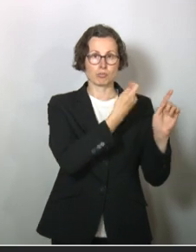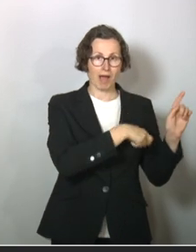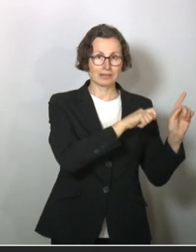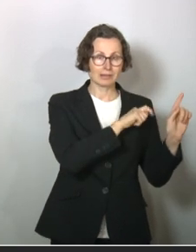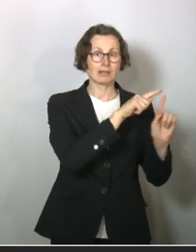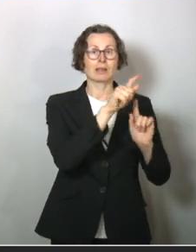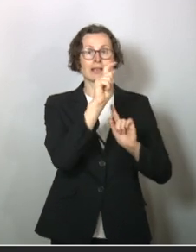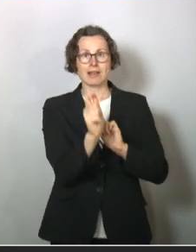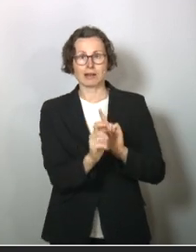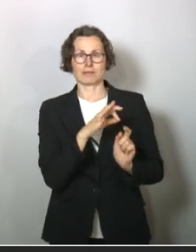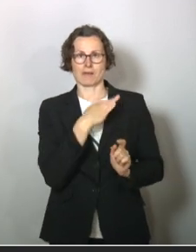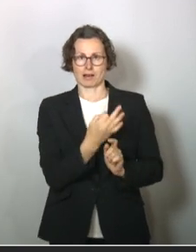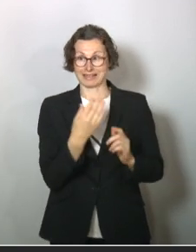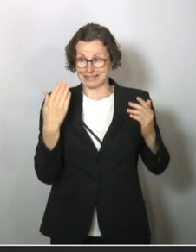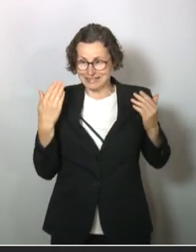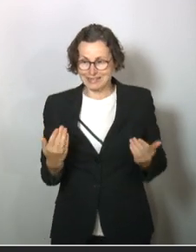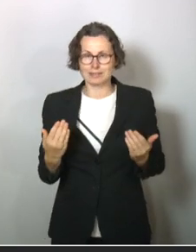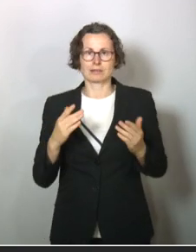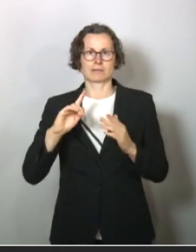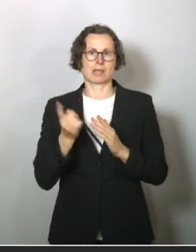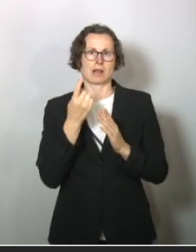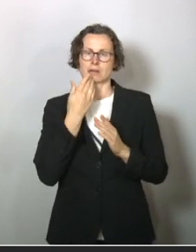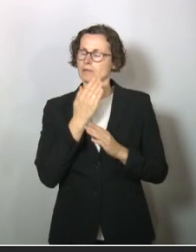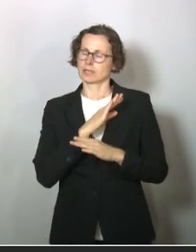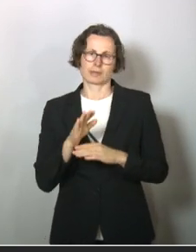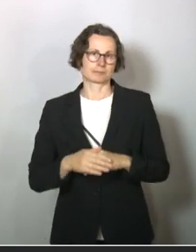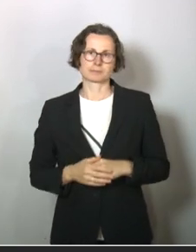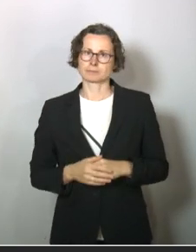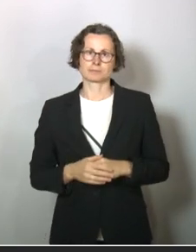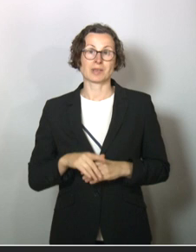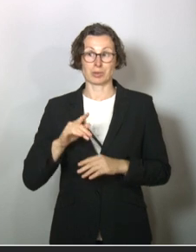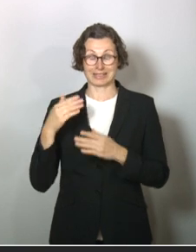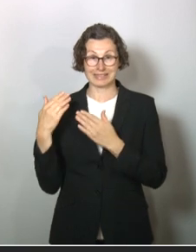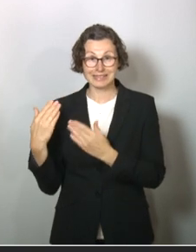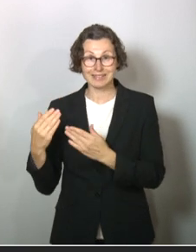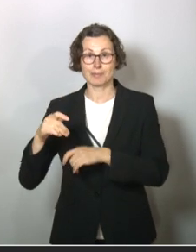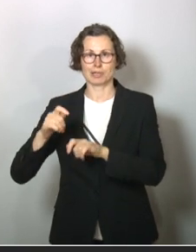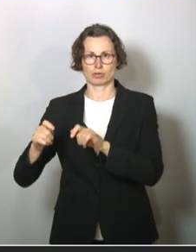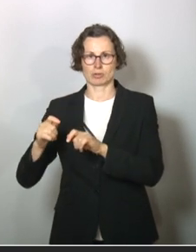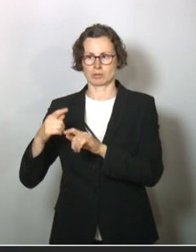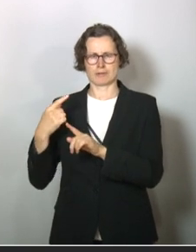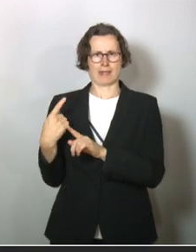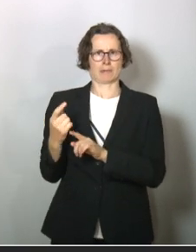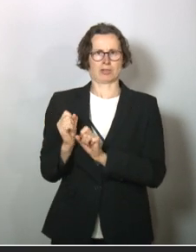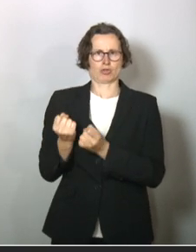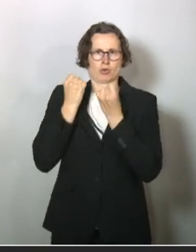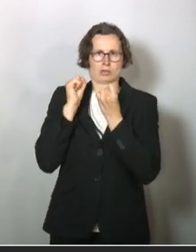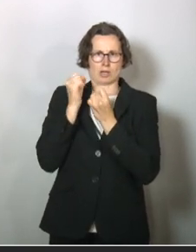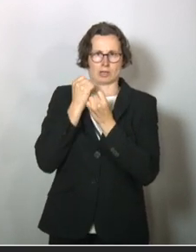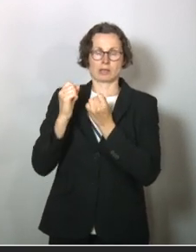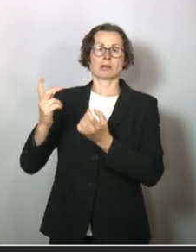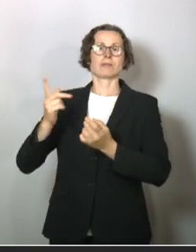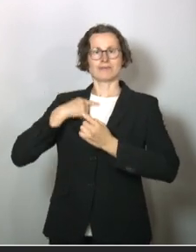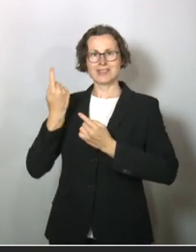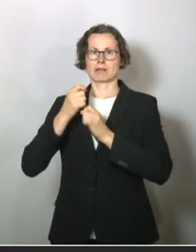und anderswo. Das darf sich auf keinen Fall wiederholen. Das heißt, die Menschen, die sich selbst nicht schützen können, müssen geschützt werden.